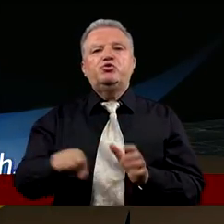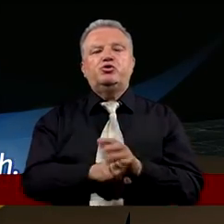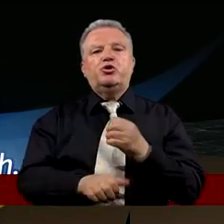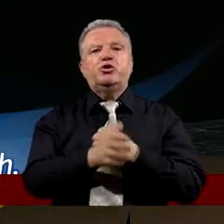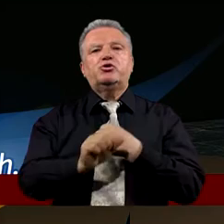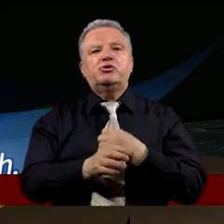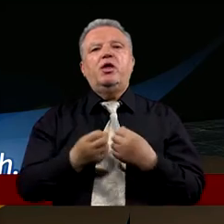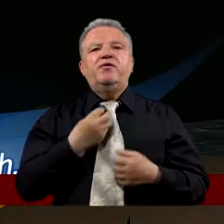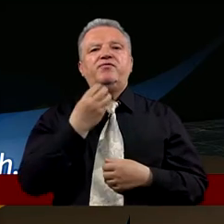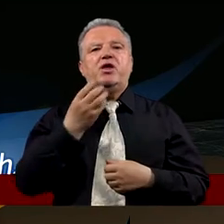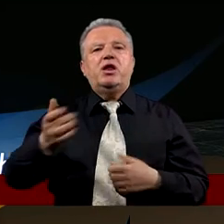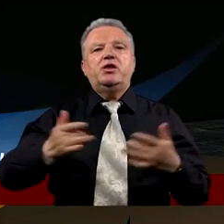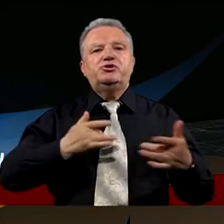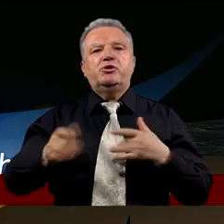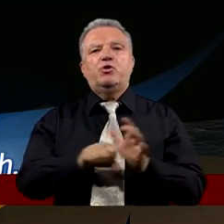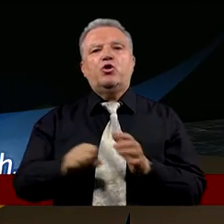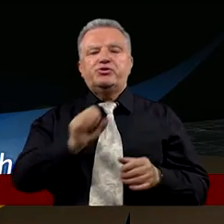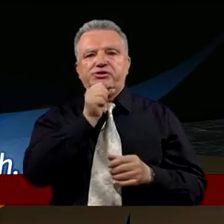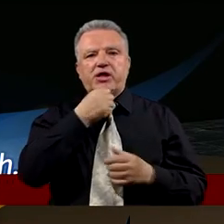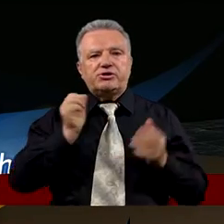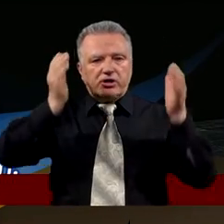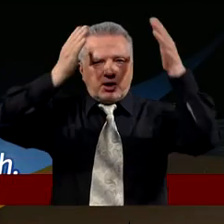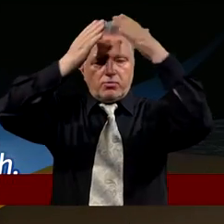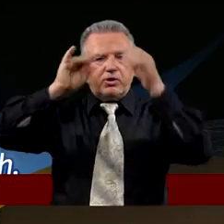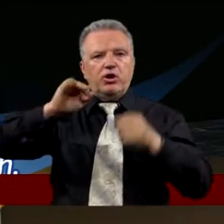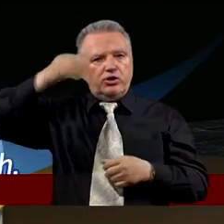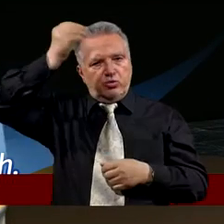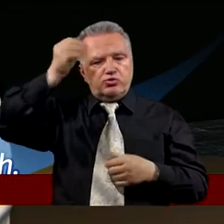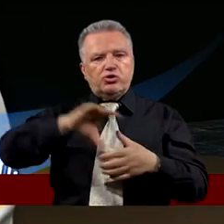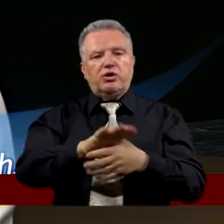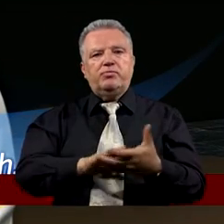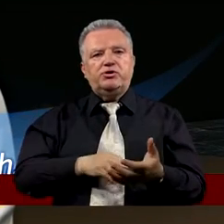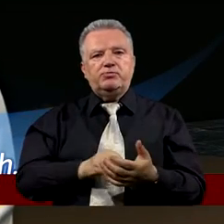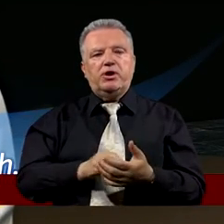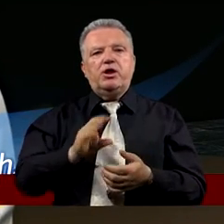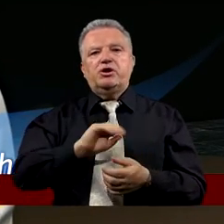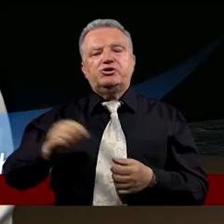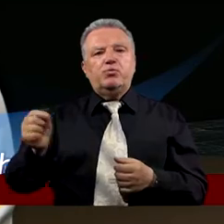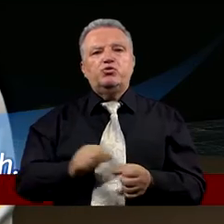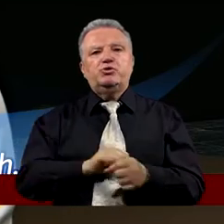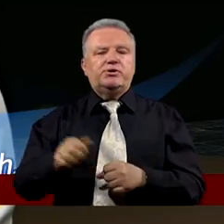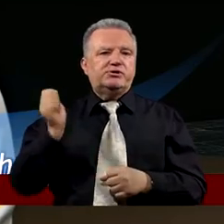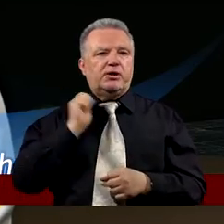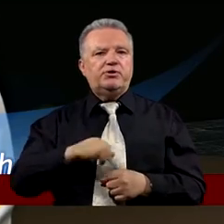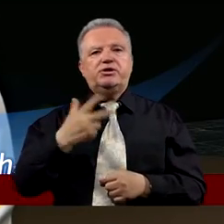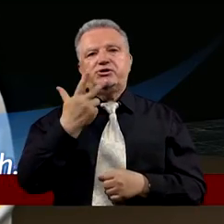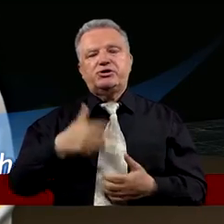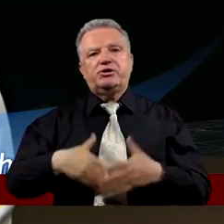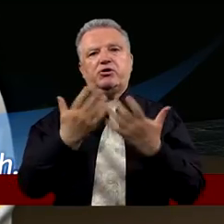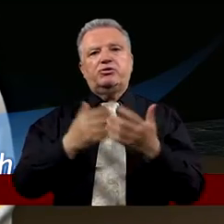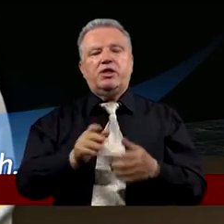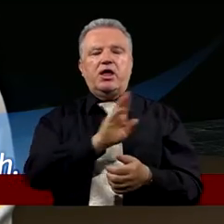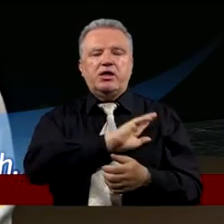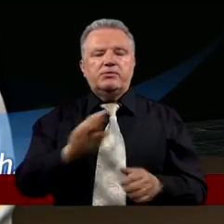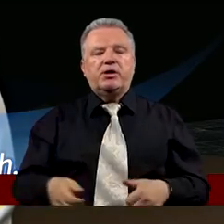Jerozolimy, wiele wycierpieć od starszych arcykapłanów i uczonych w piśmie, że musi być zabity i trzeciego